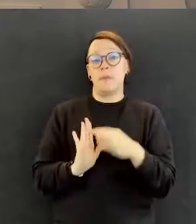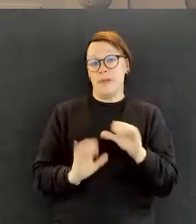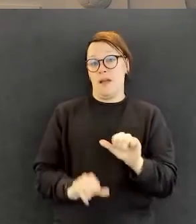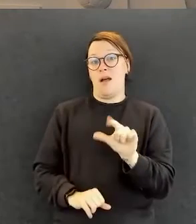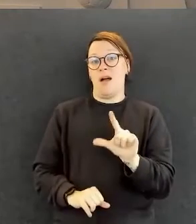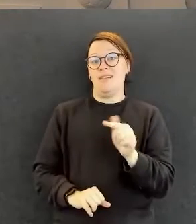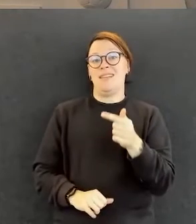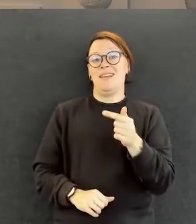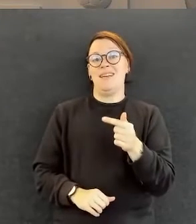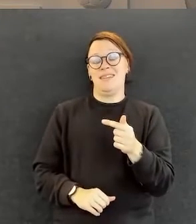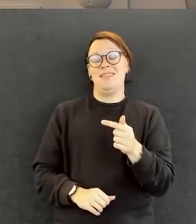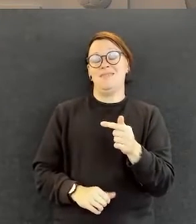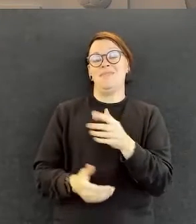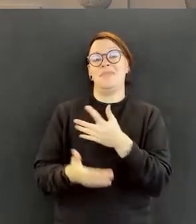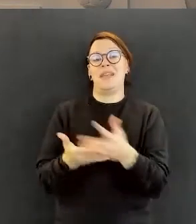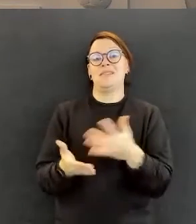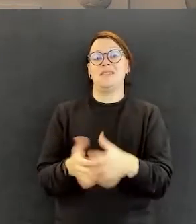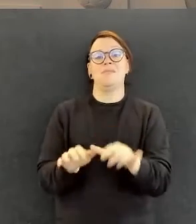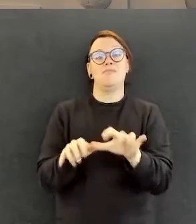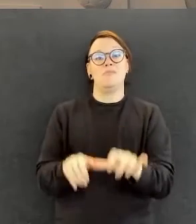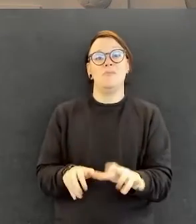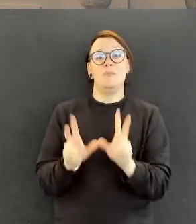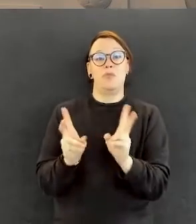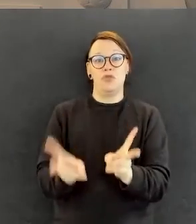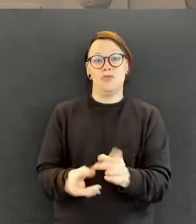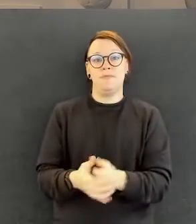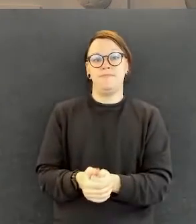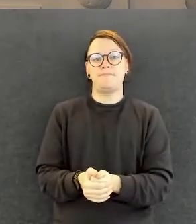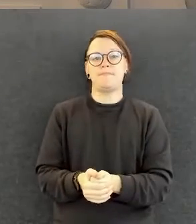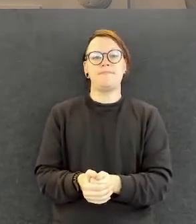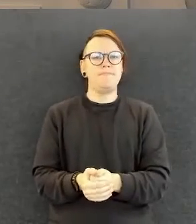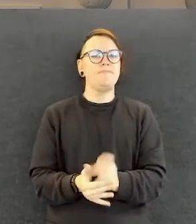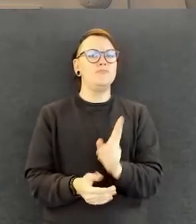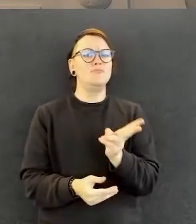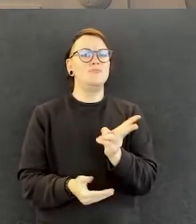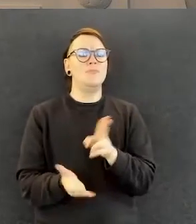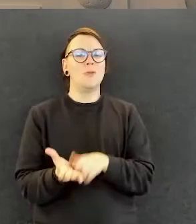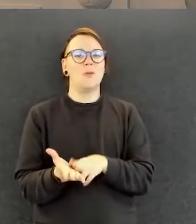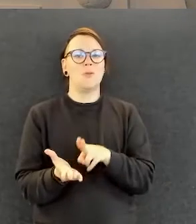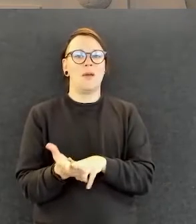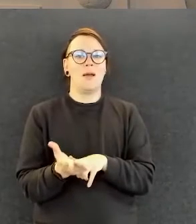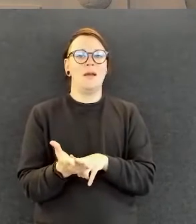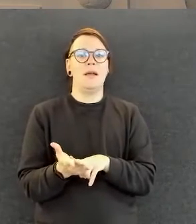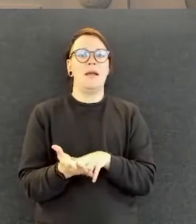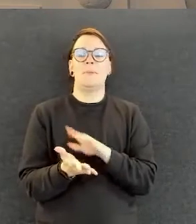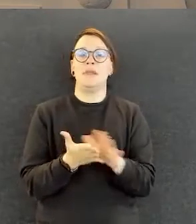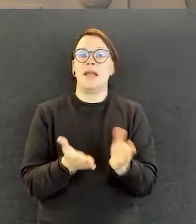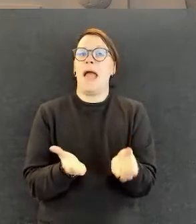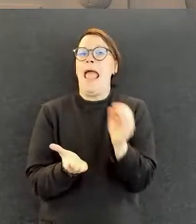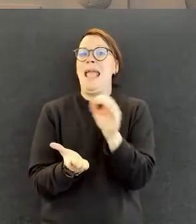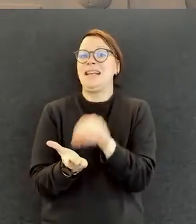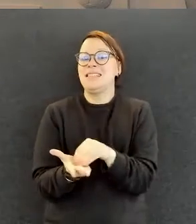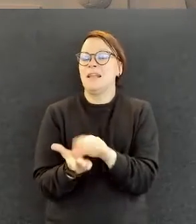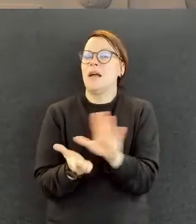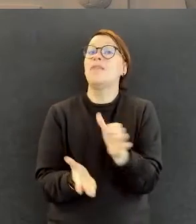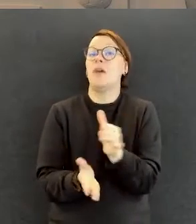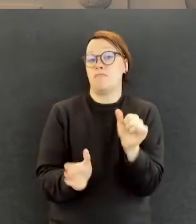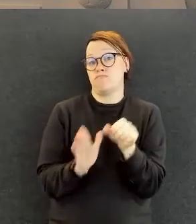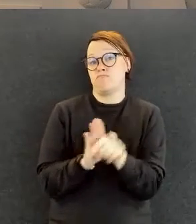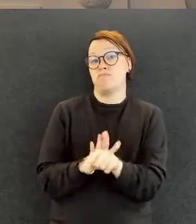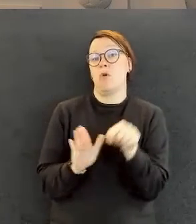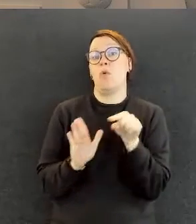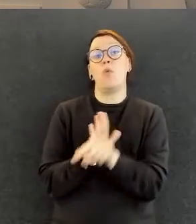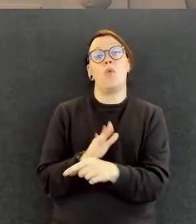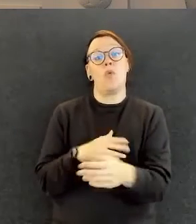tämä pointti, tässä on kysymys tämmöisestä ammatillisuudesta myöskin, että nämä ei ole nyt jotain tämmöisiä ekstra-juttuja, vaan nämä liittyy tähän työntekemiseen.